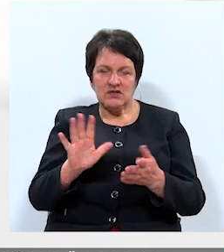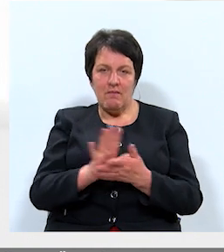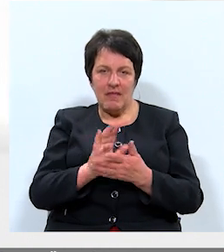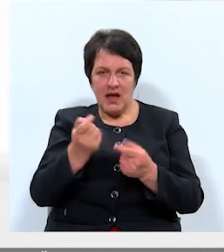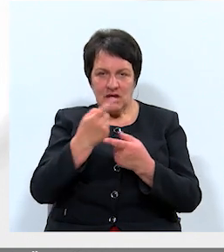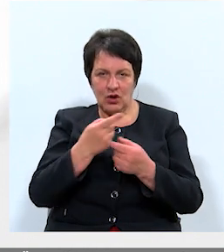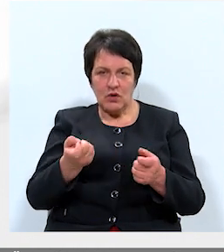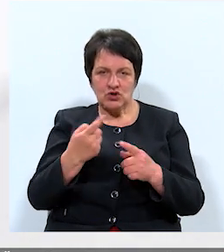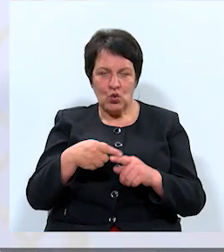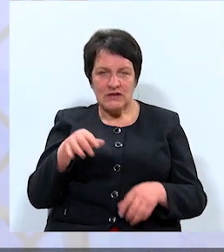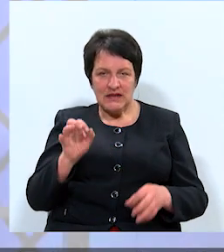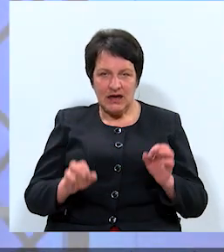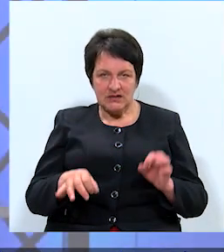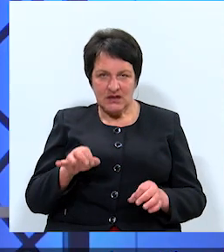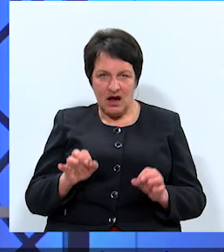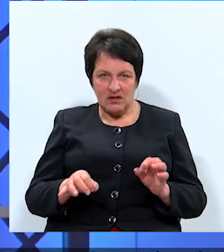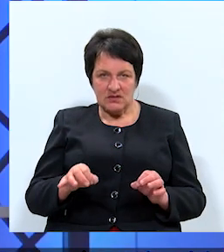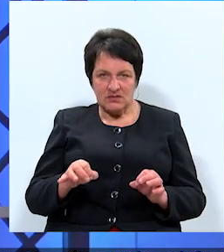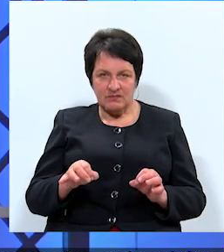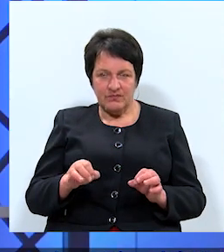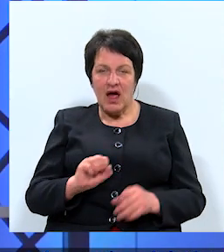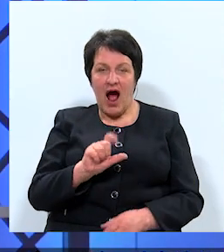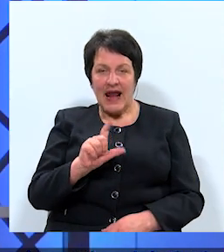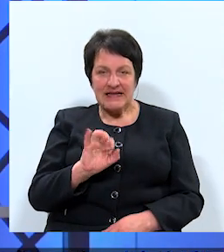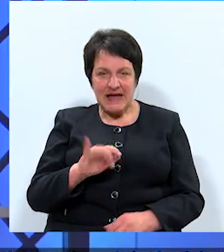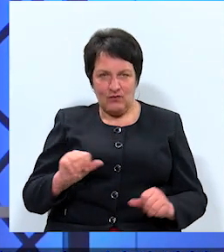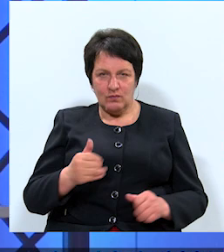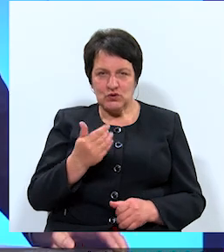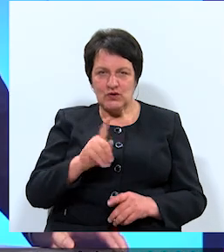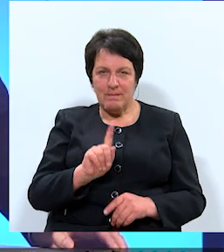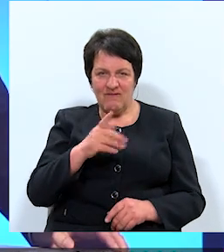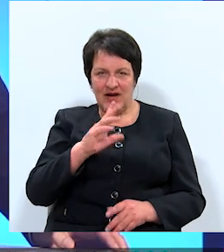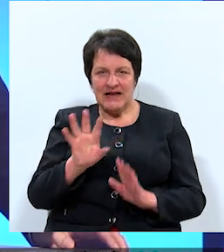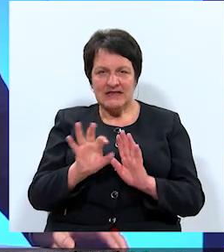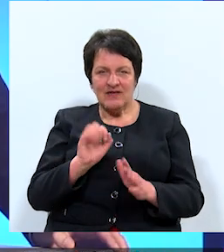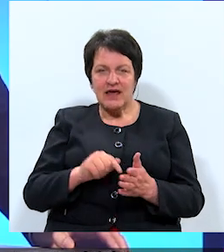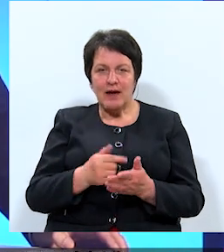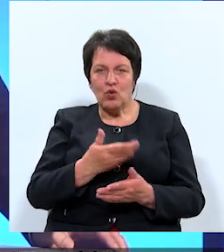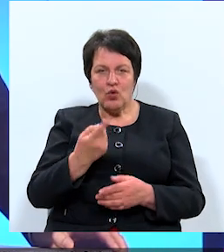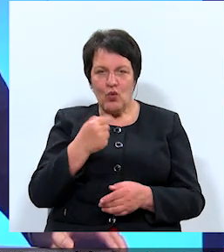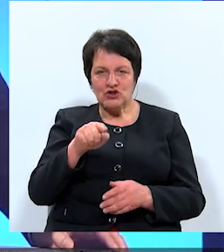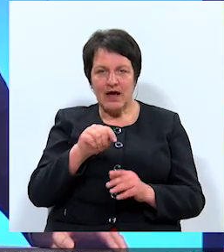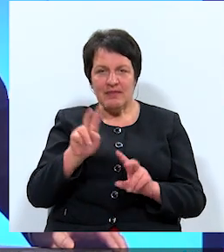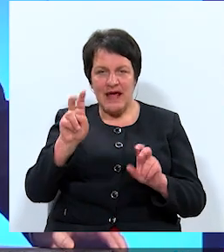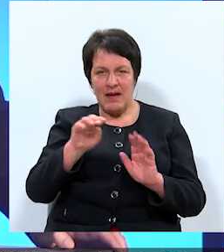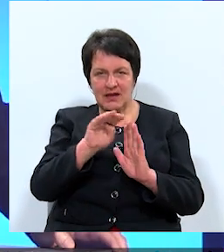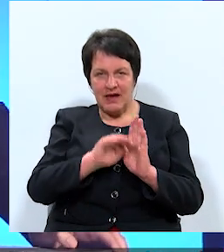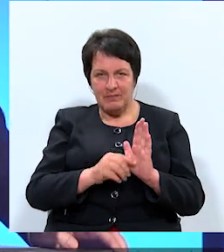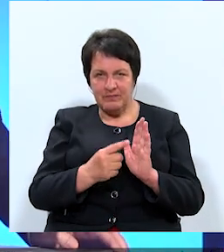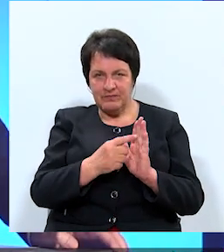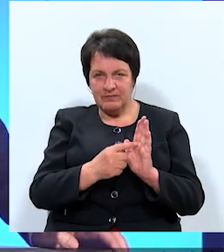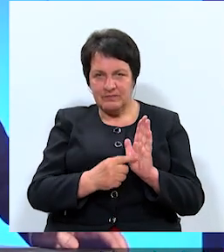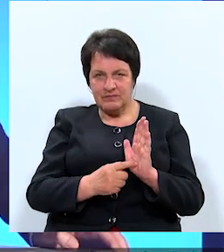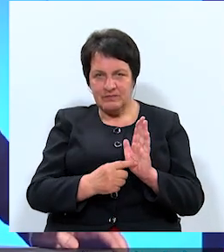mēdījos un tiesās. Aleksēja Jokungs, jūs pirmais varat izvēlēties iebukuru no šiem tematiem. Es